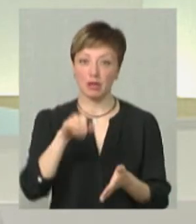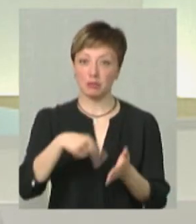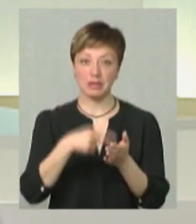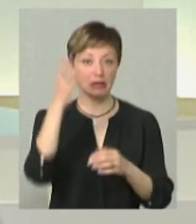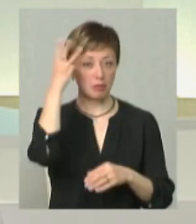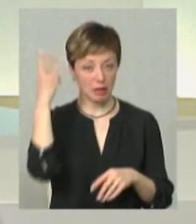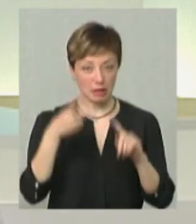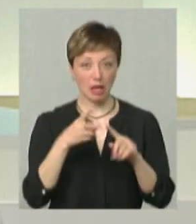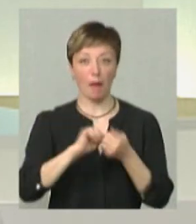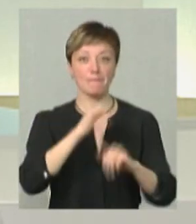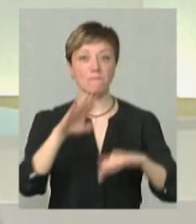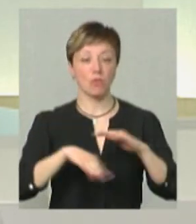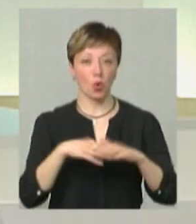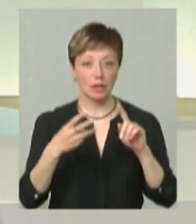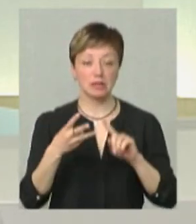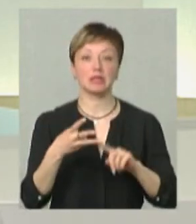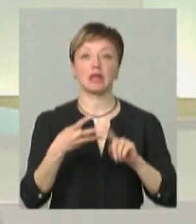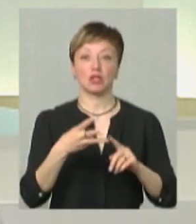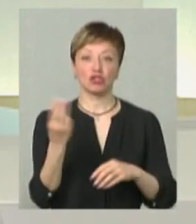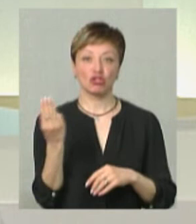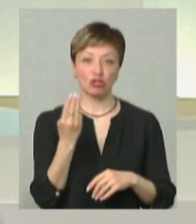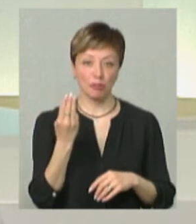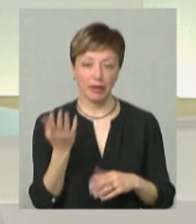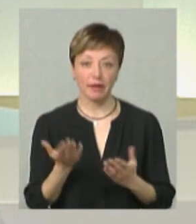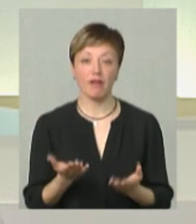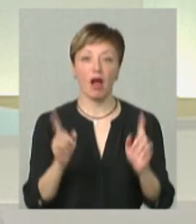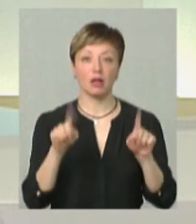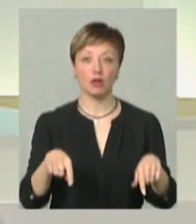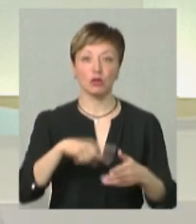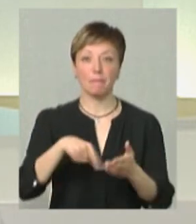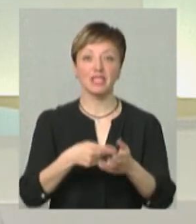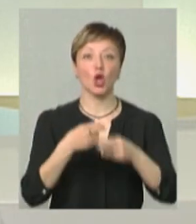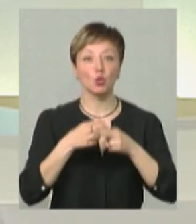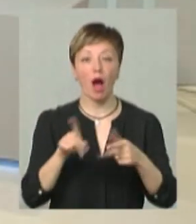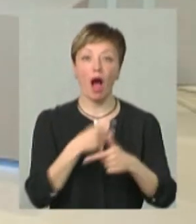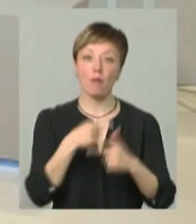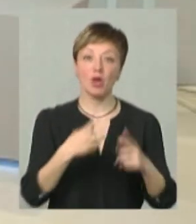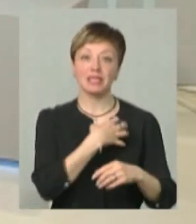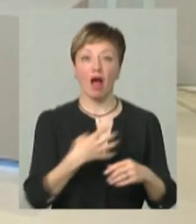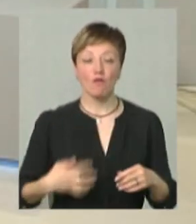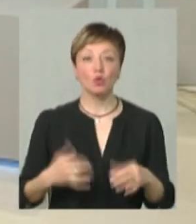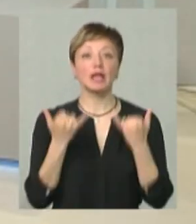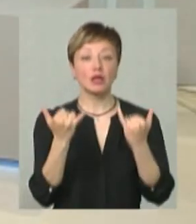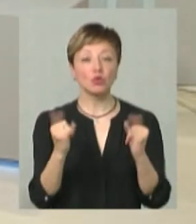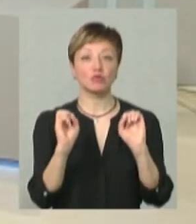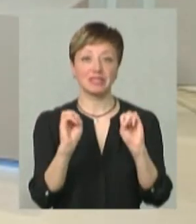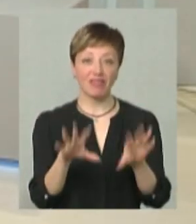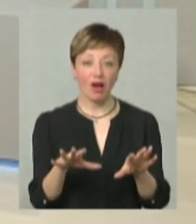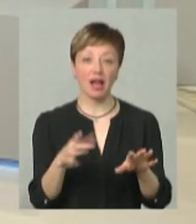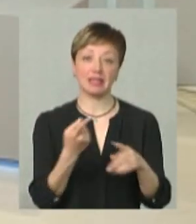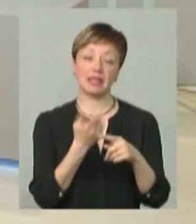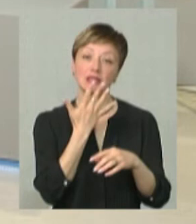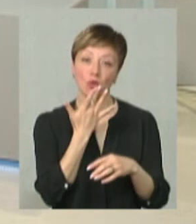Хмельницький, місто Кам'янець-Подільський, місто Шепетівка, а також місто Дунаєвці або місто Славота для того, щоб здавати